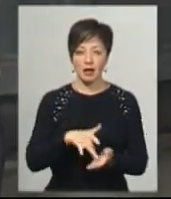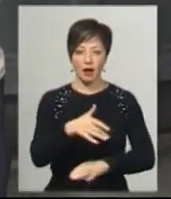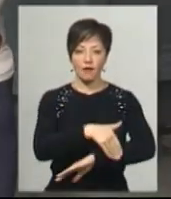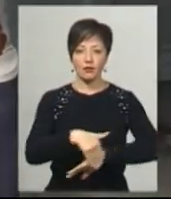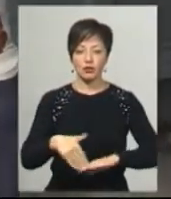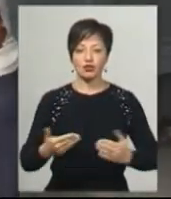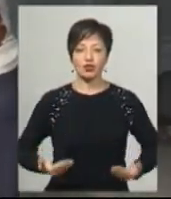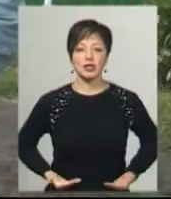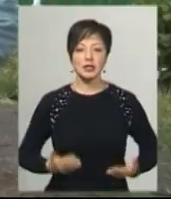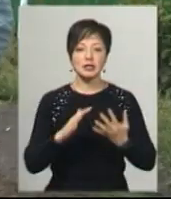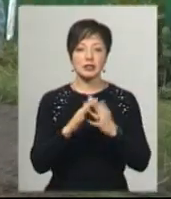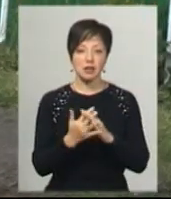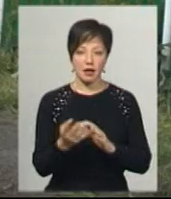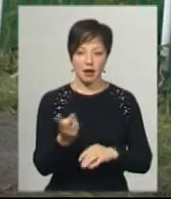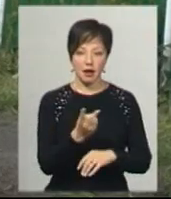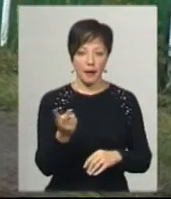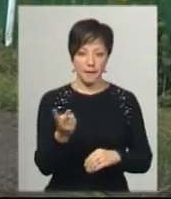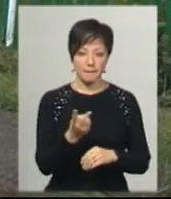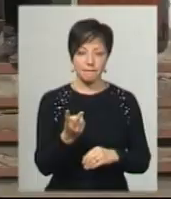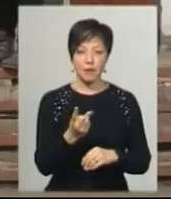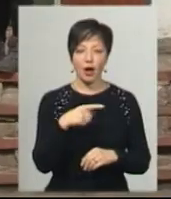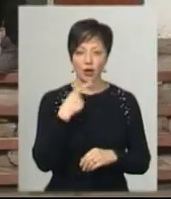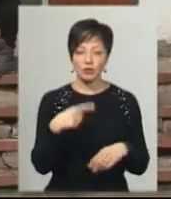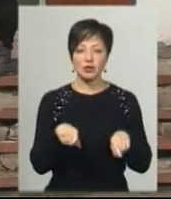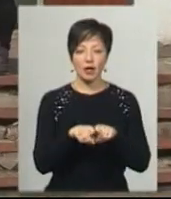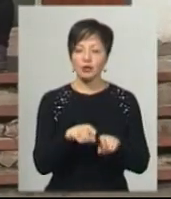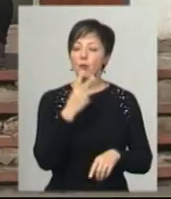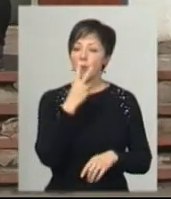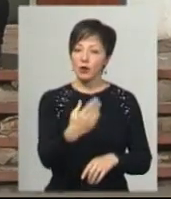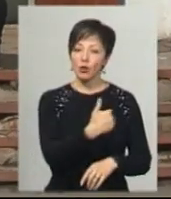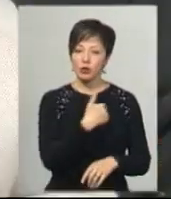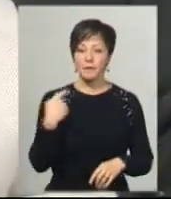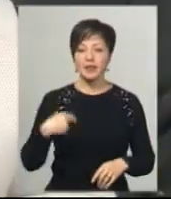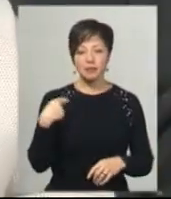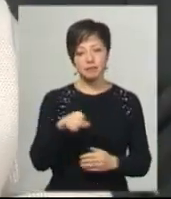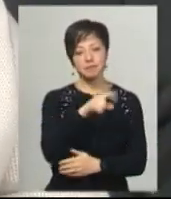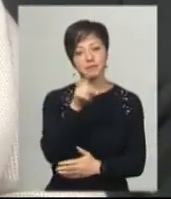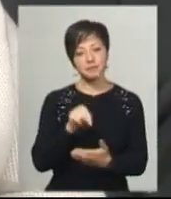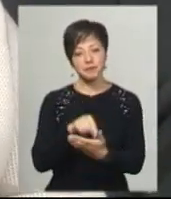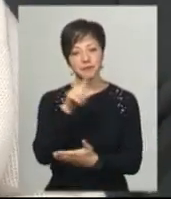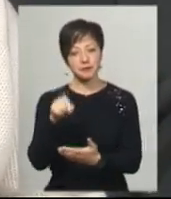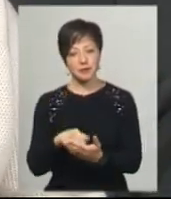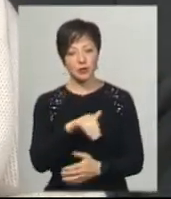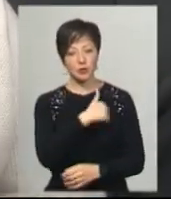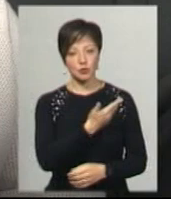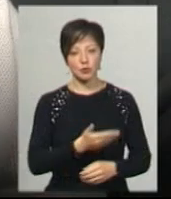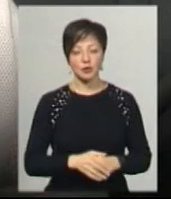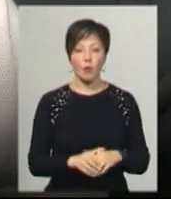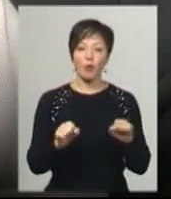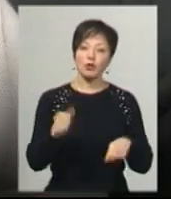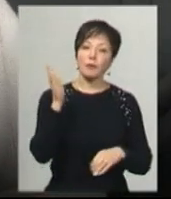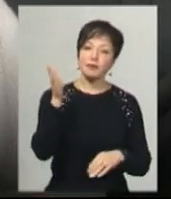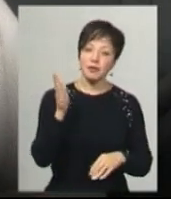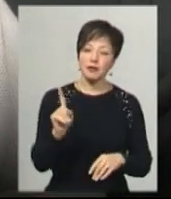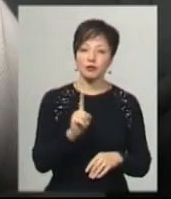жительки села Марія Батурко і Галина Речин. Кажуть, теж хочуть побачити президента та поставити декілька питань. Може, якісь перспективи,